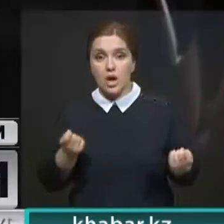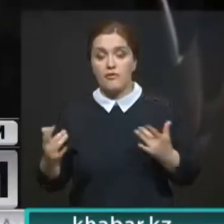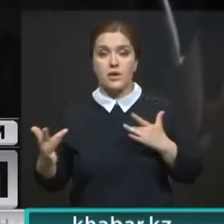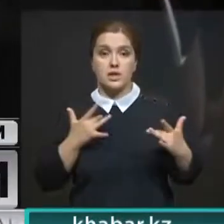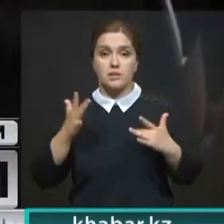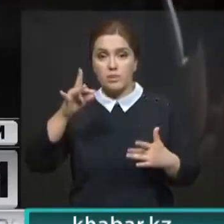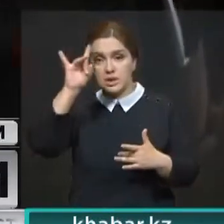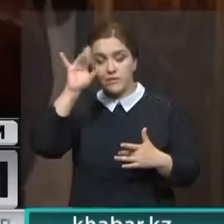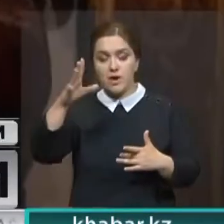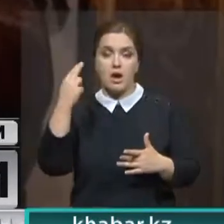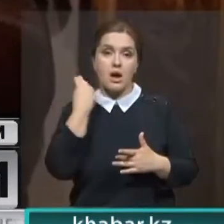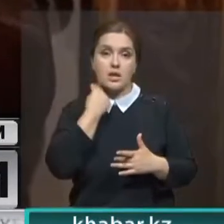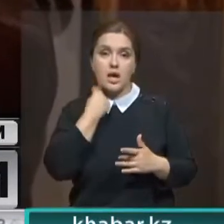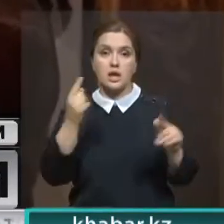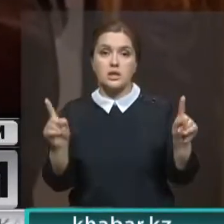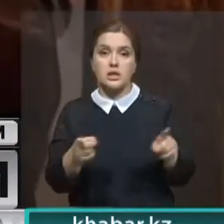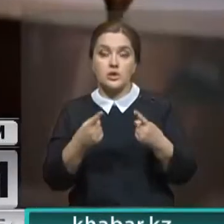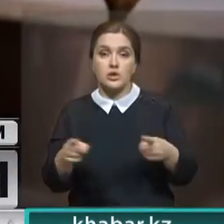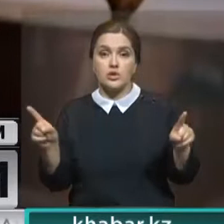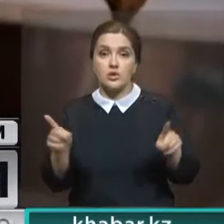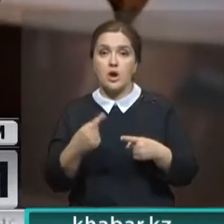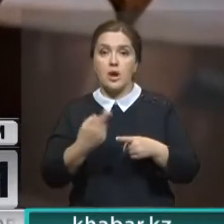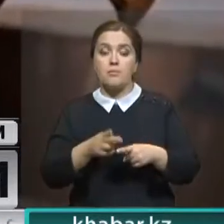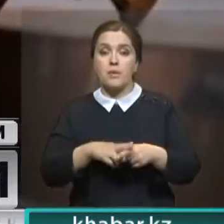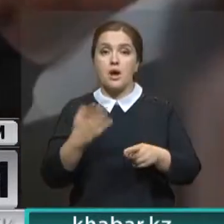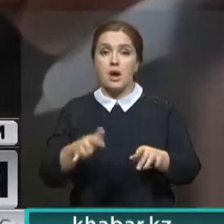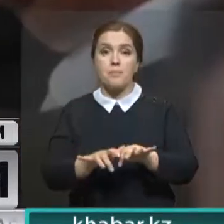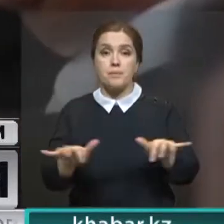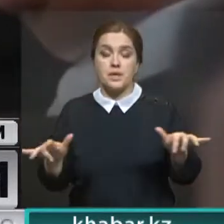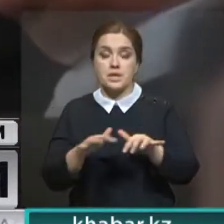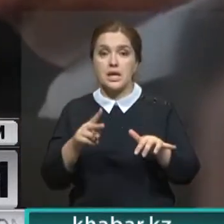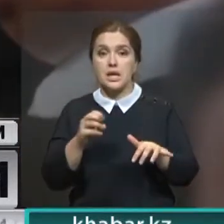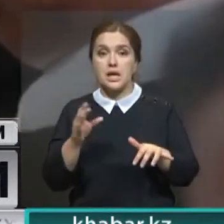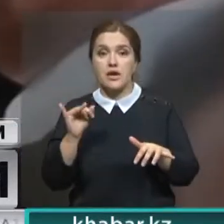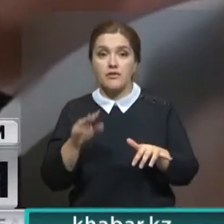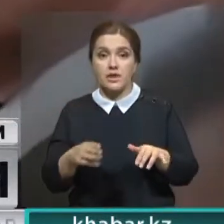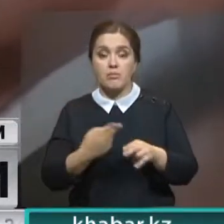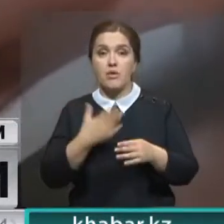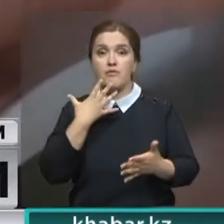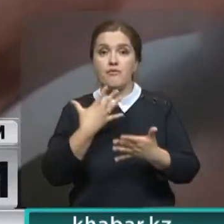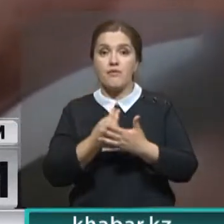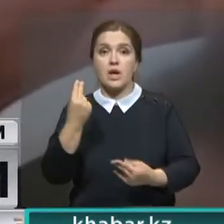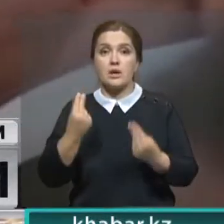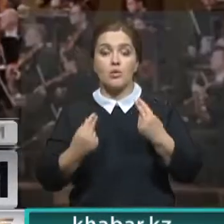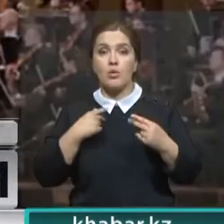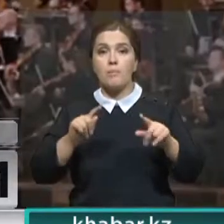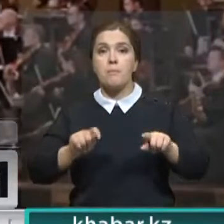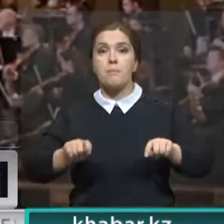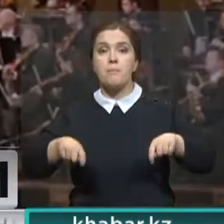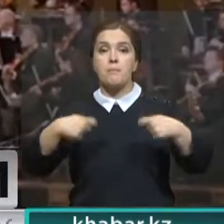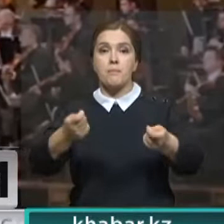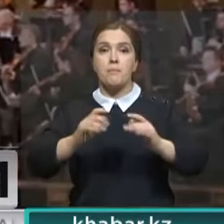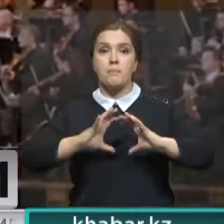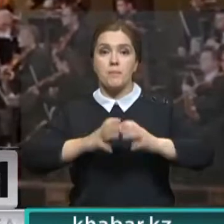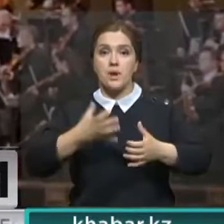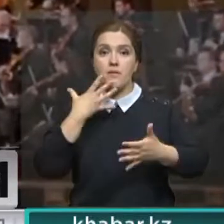известный английский дирижер Дэниел Хардинг. Солирует пианист Игорь Левитт. Своей виртуозной игрой артисты хотят передать миру свой позитивный